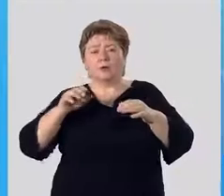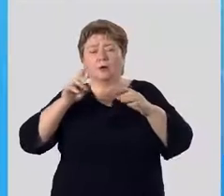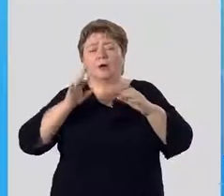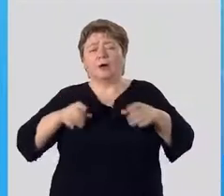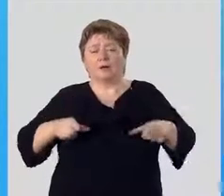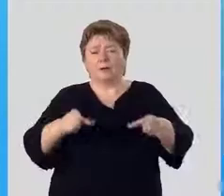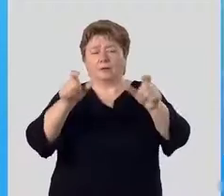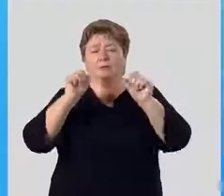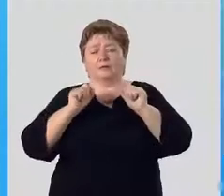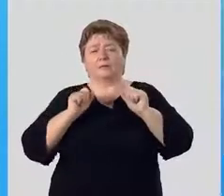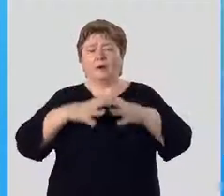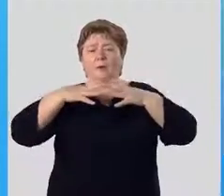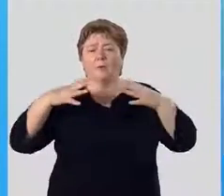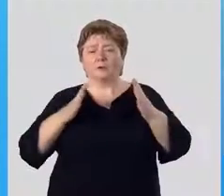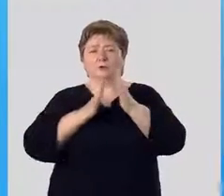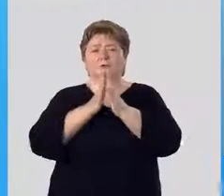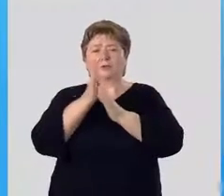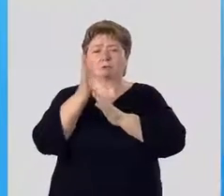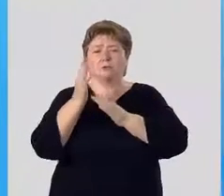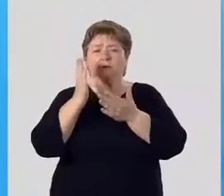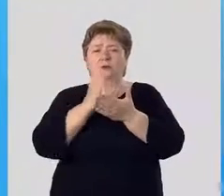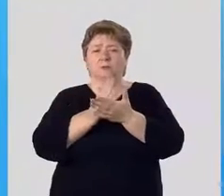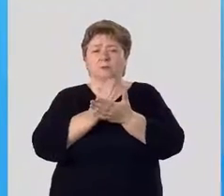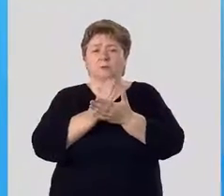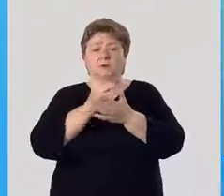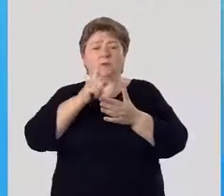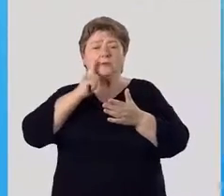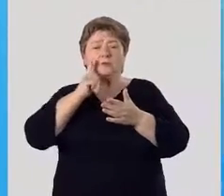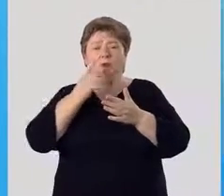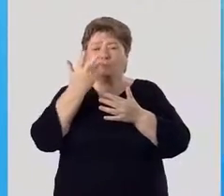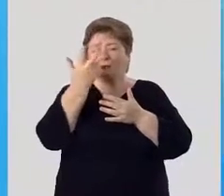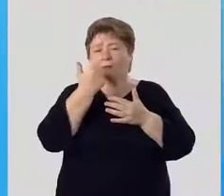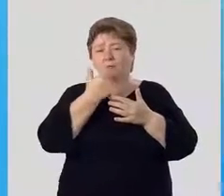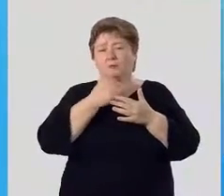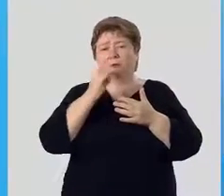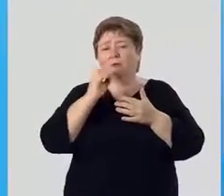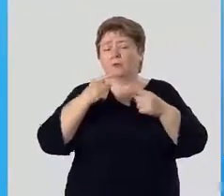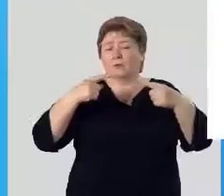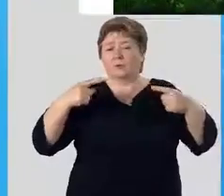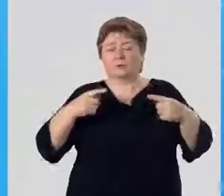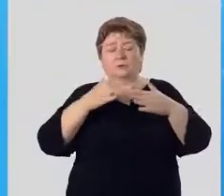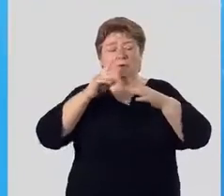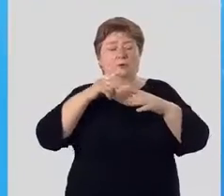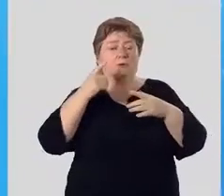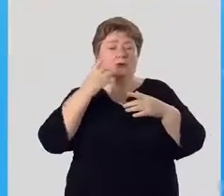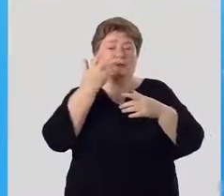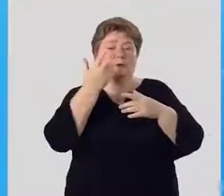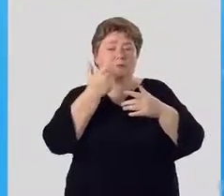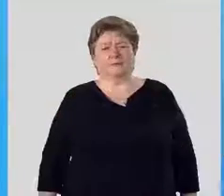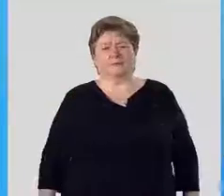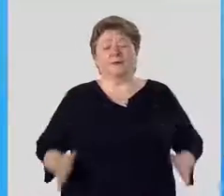реках. Большинство растений обладает зеленой окраской, но некоторые не имеют ее.